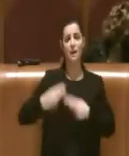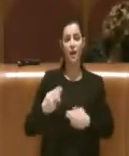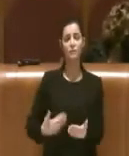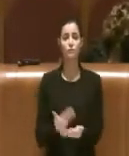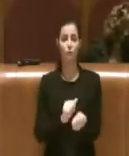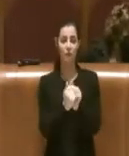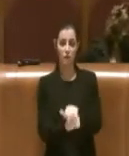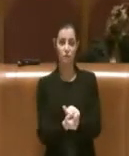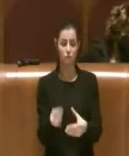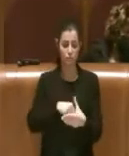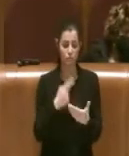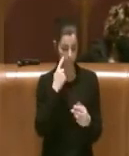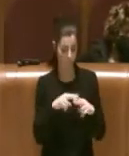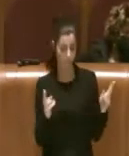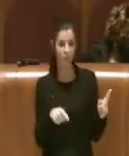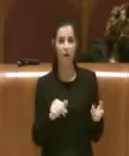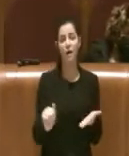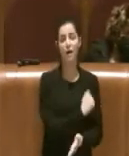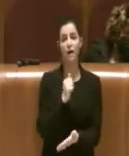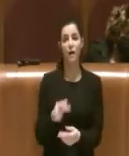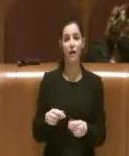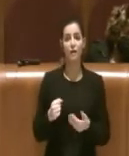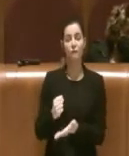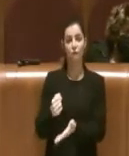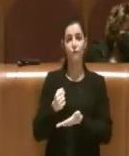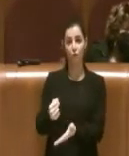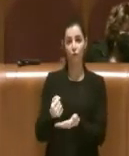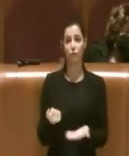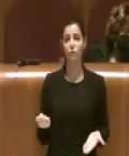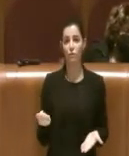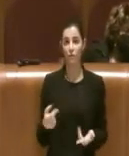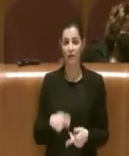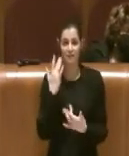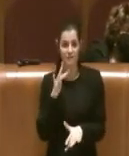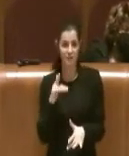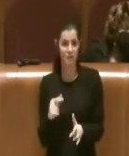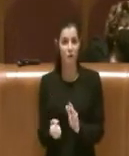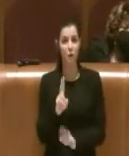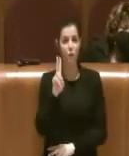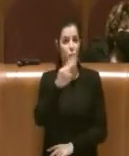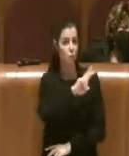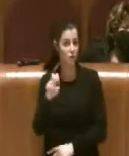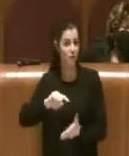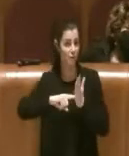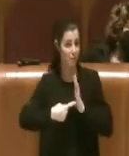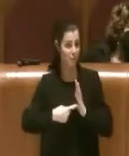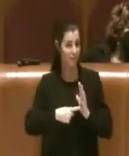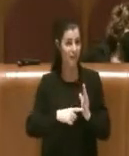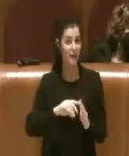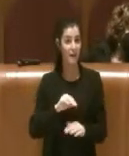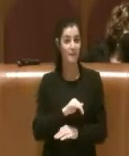variazione di bilancio dove all'interno noi andiamo a stracciare una delle opere più importanti ma di semplice realizzazione, 200.000 euro per fare un perimetro